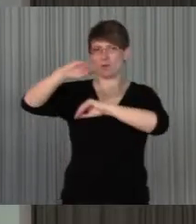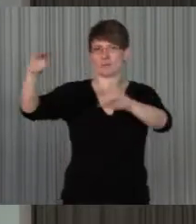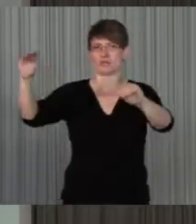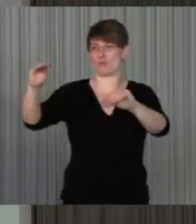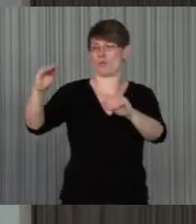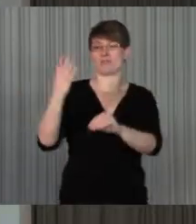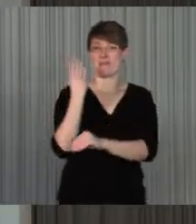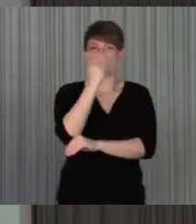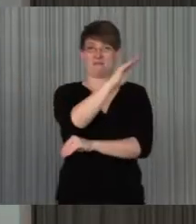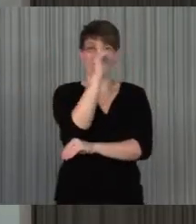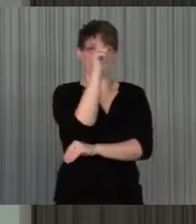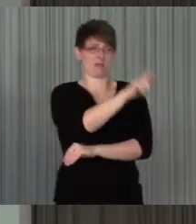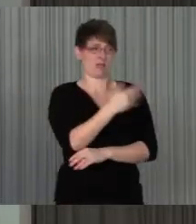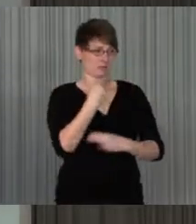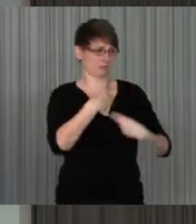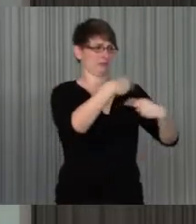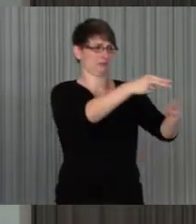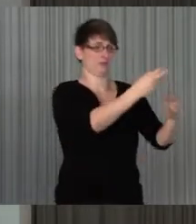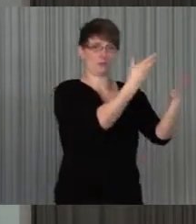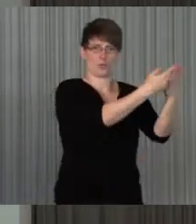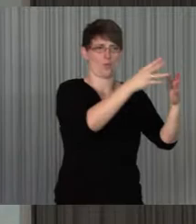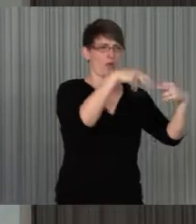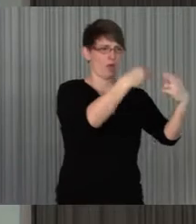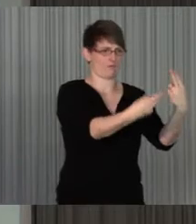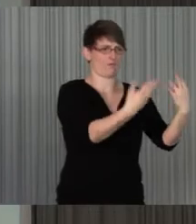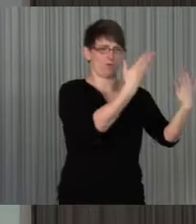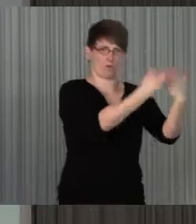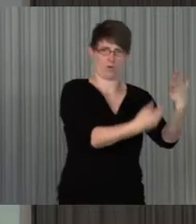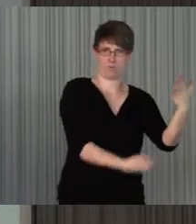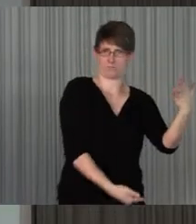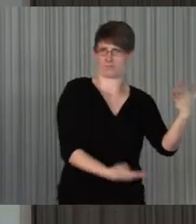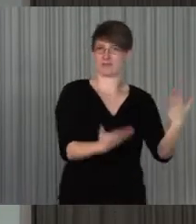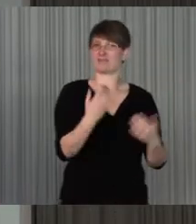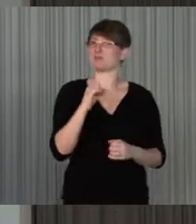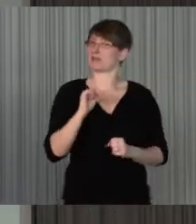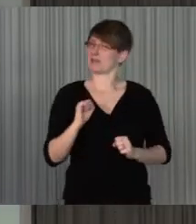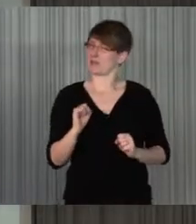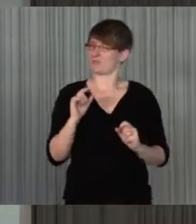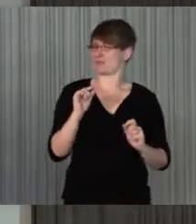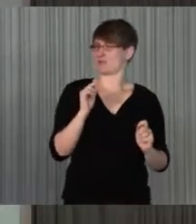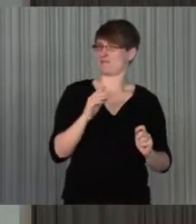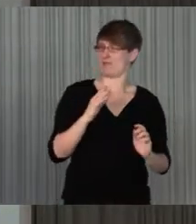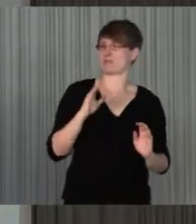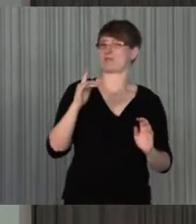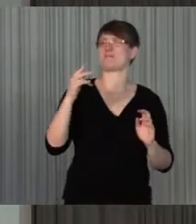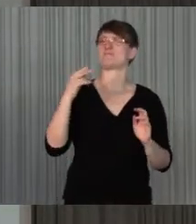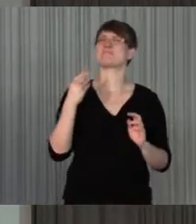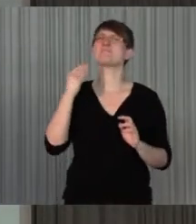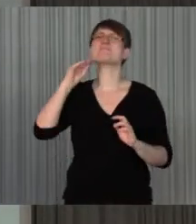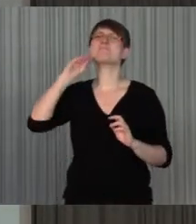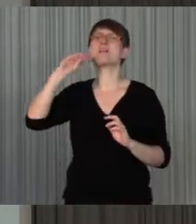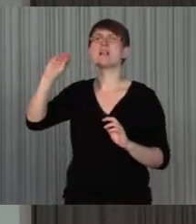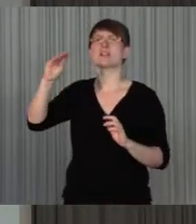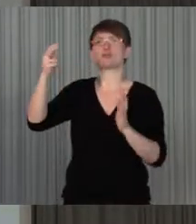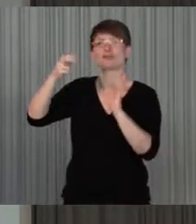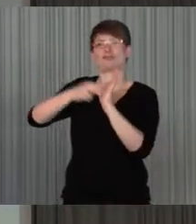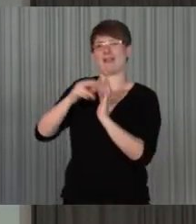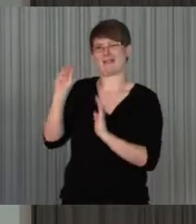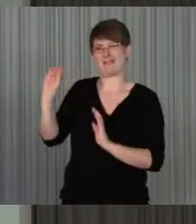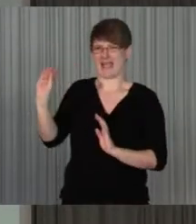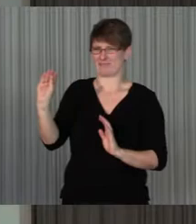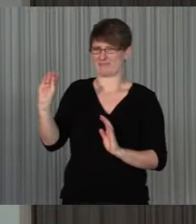Melder gegeben, also es kann eine Möglichkeit sein, alles Druck auszudrücken, die ist relativ